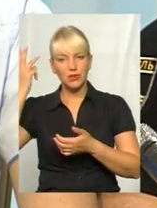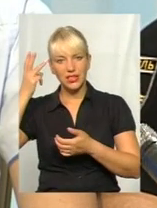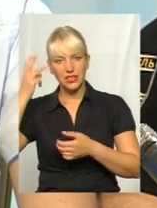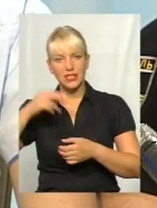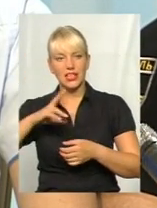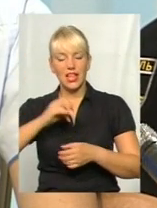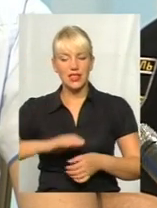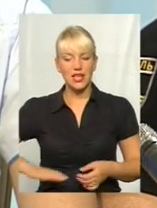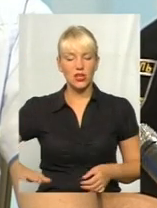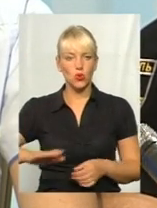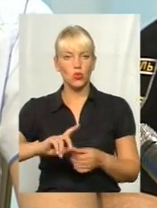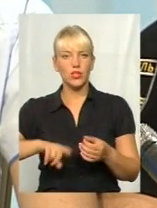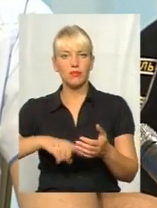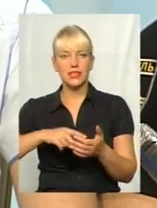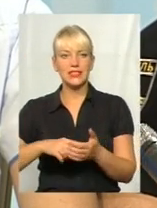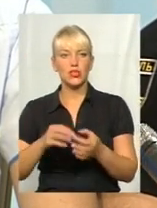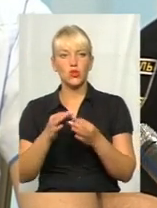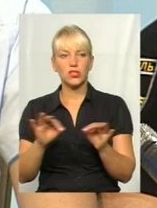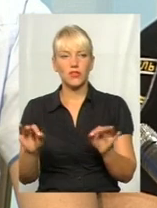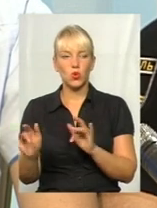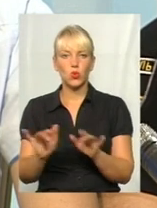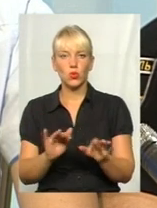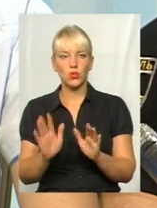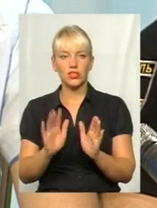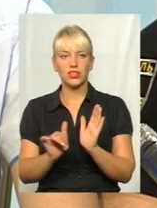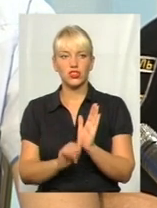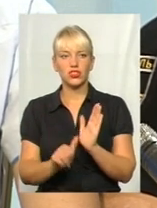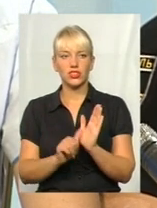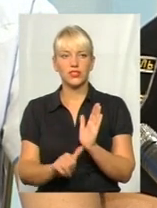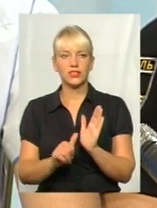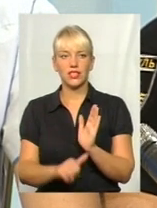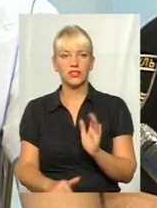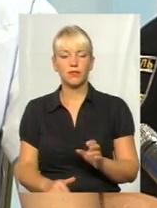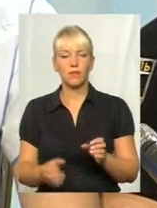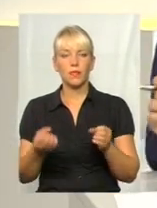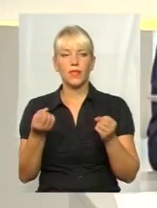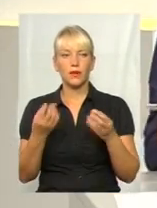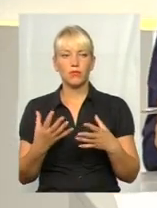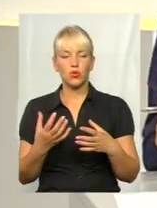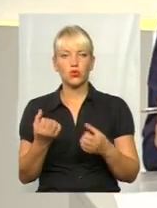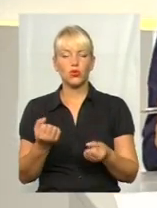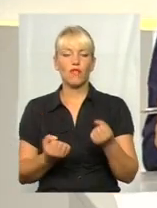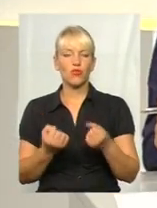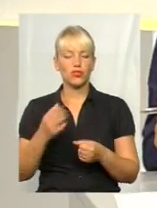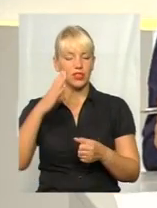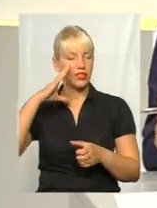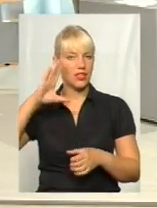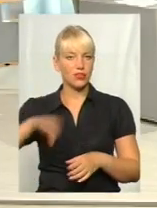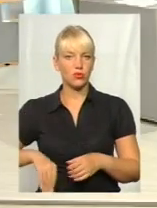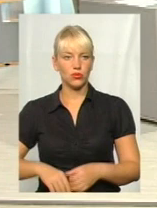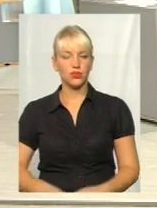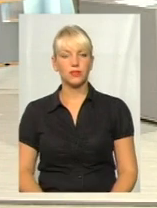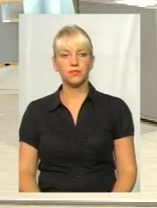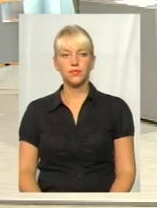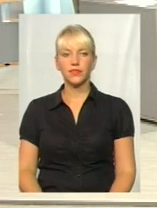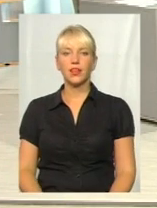містах і наслених пунктах дозволяється рух зі швидкістю 60 кілометрів. А як фіксується швидкісний режим? На